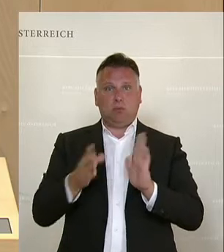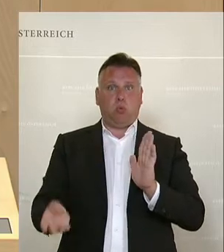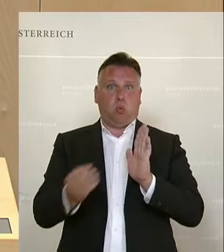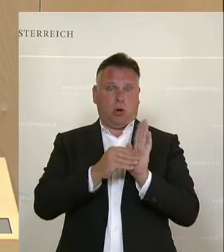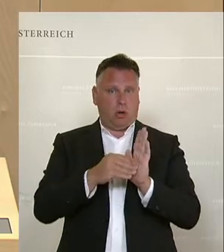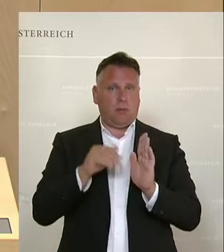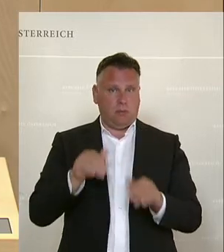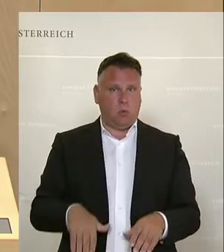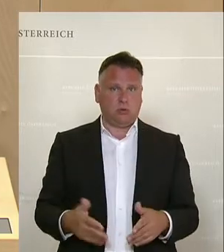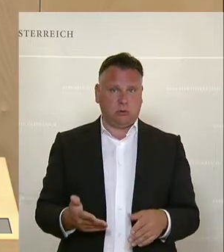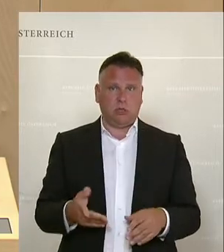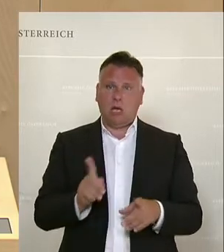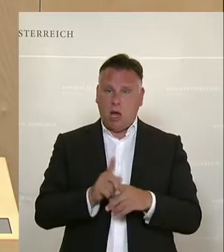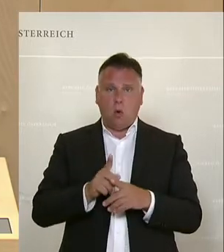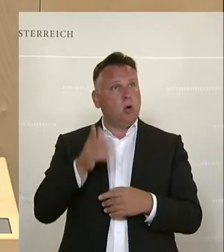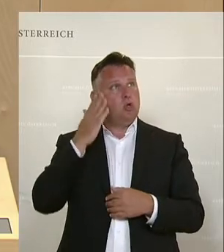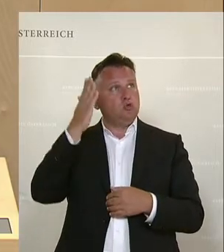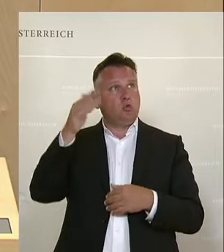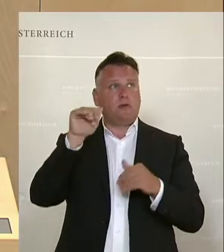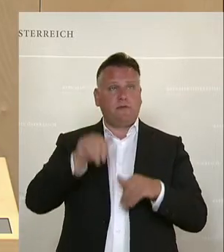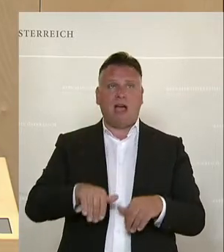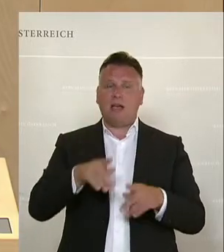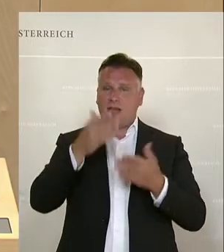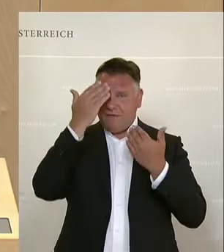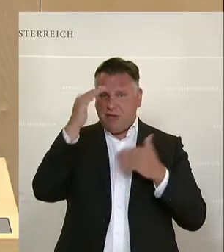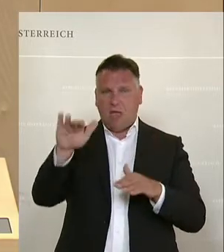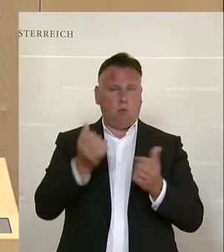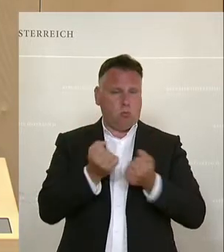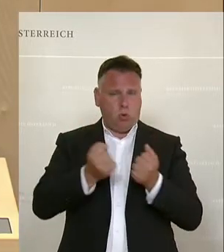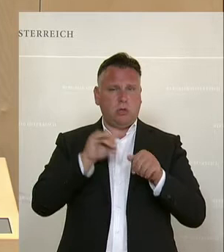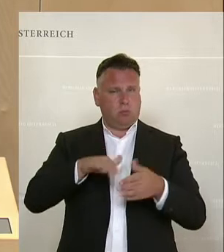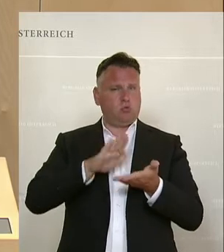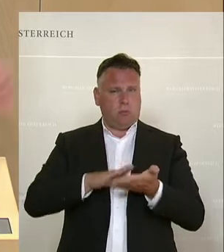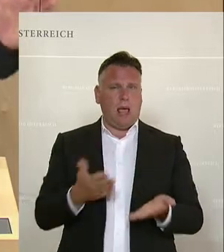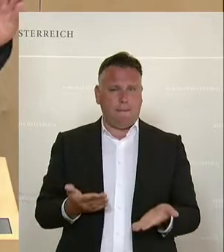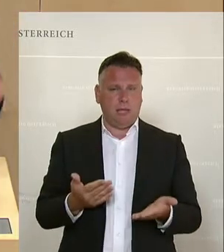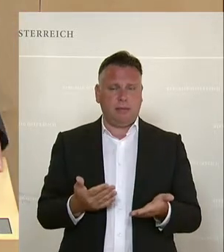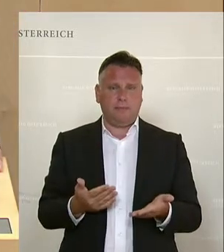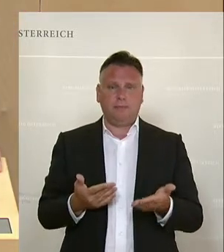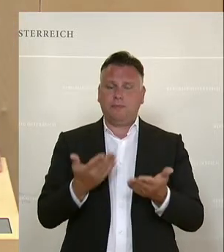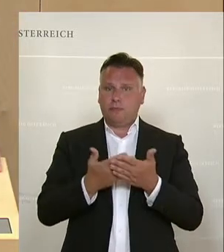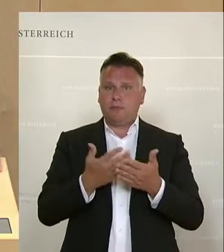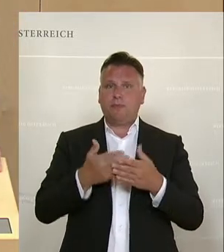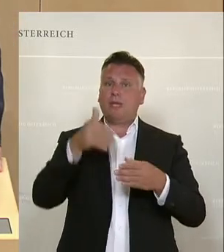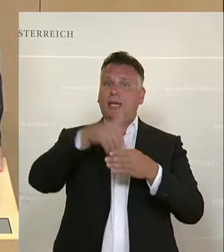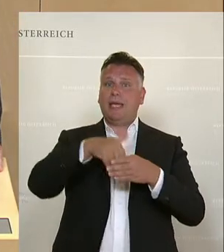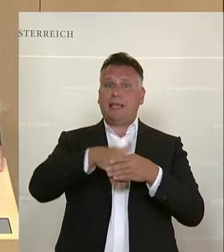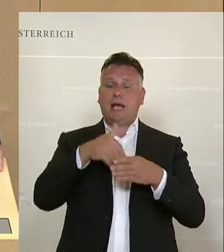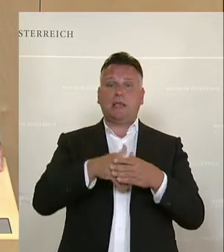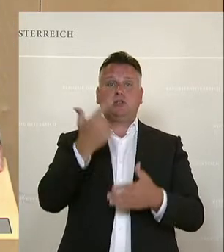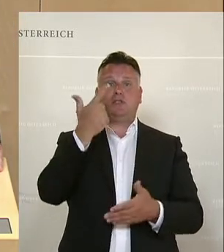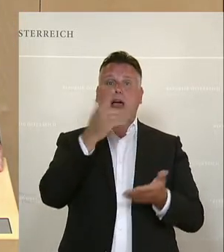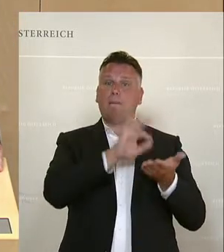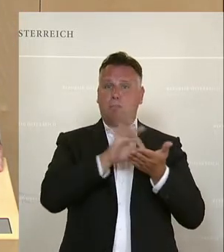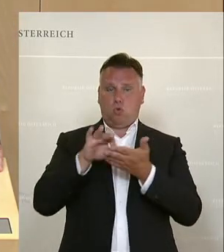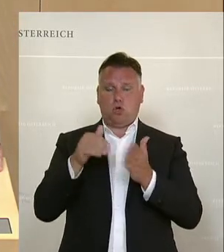dass wir auch zukünftig trachten, dass die Glaubwürdigkeit der Politik wiederum erhalten bleibt. Inhaltlich geht es mir um zwei Punkte noch, die mir